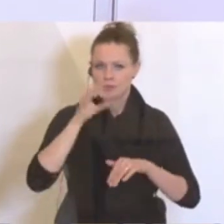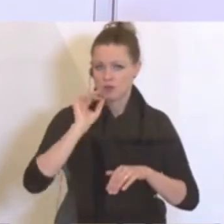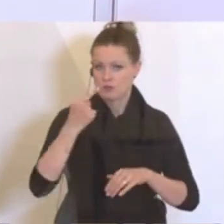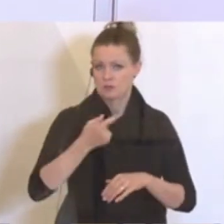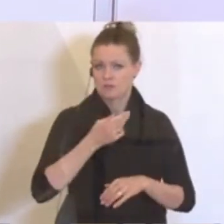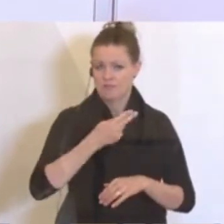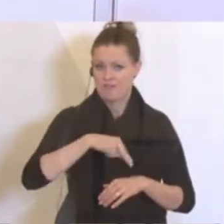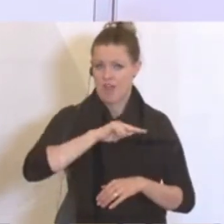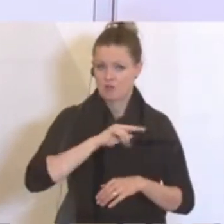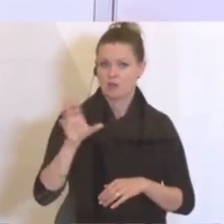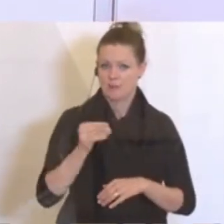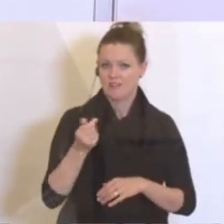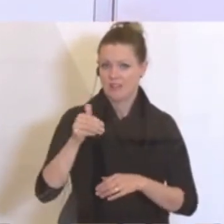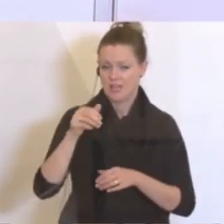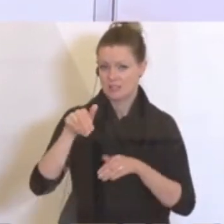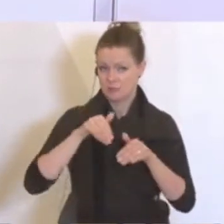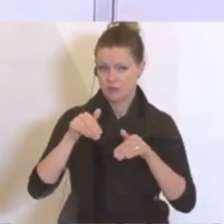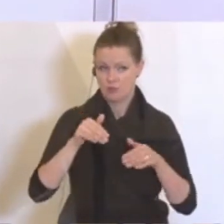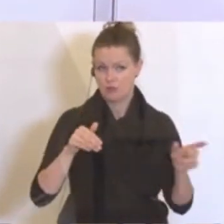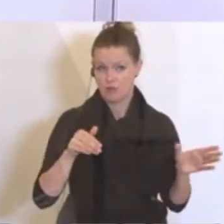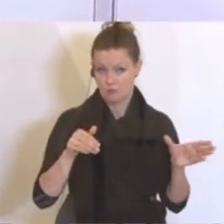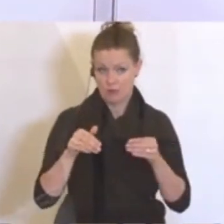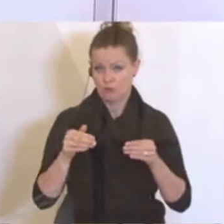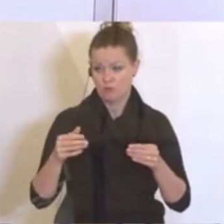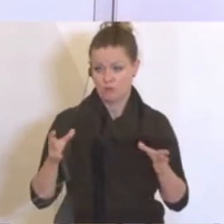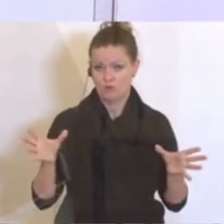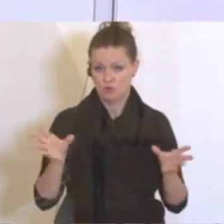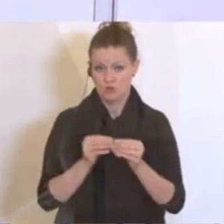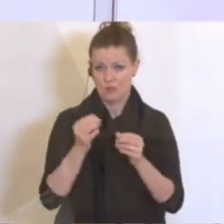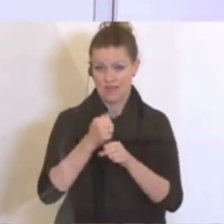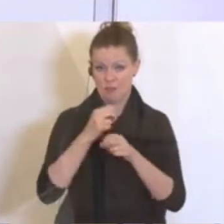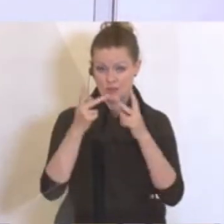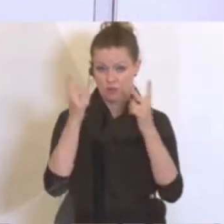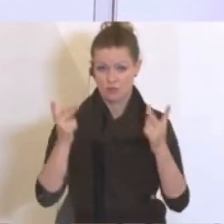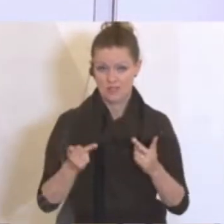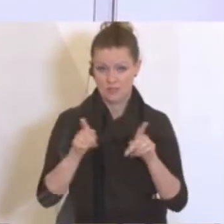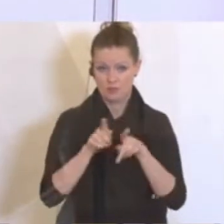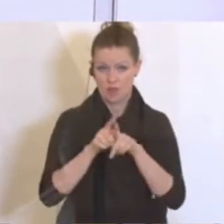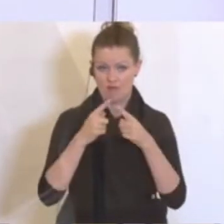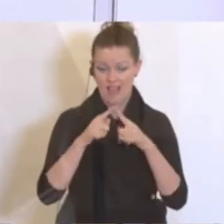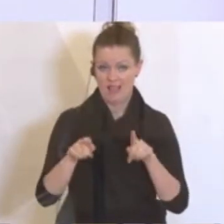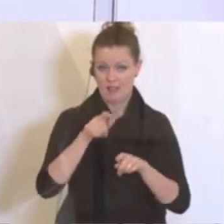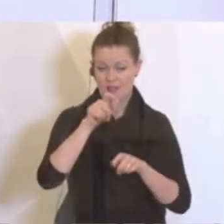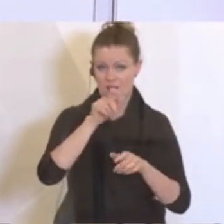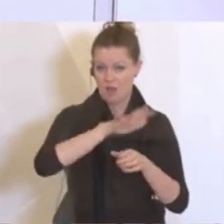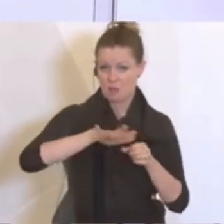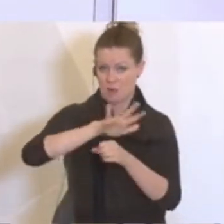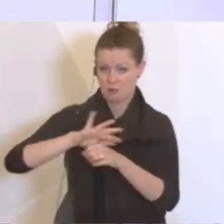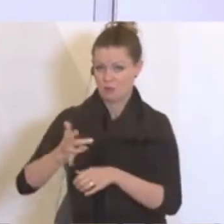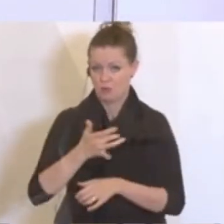mit dem Finanzminister und mit uns natürlich auch an Konzepten, wie auch für die anderen betroffenen Branchen auch.